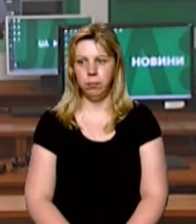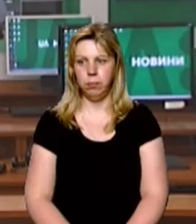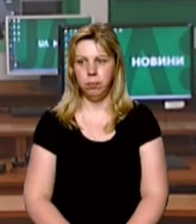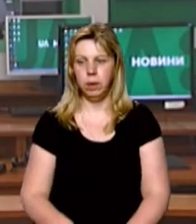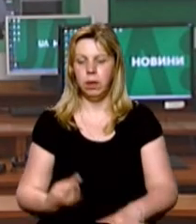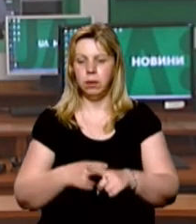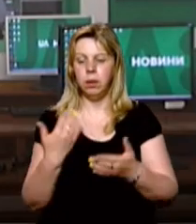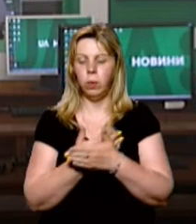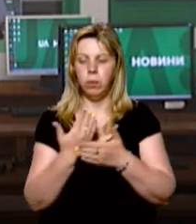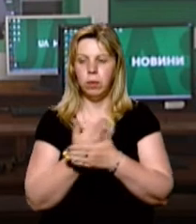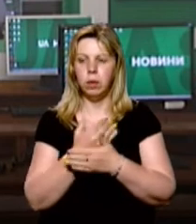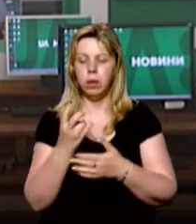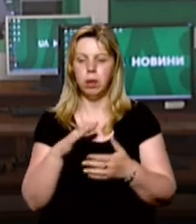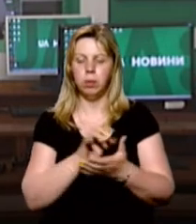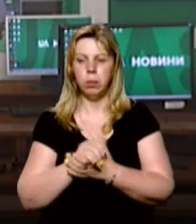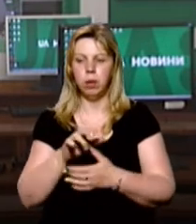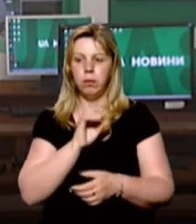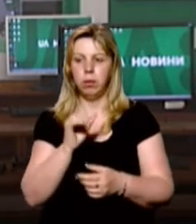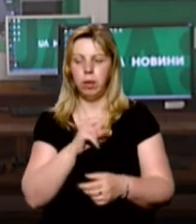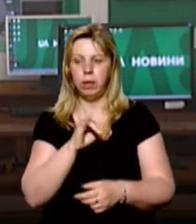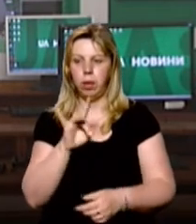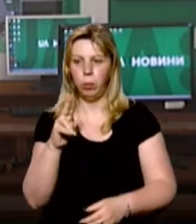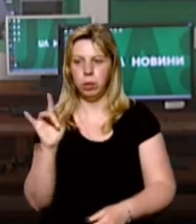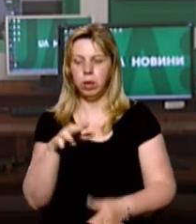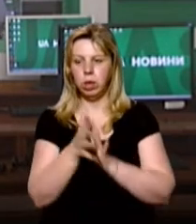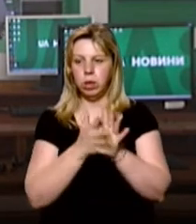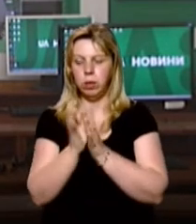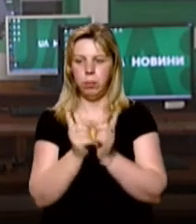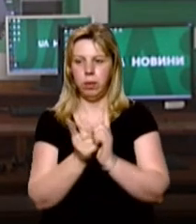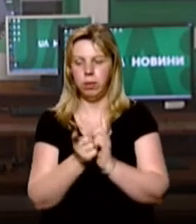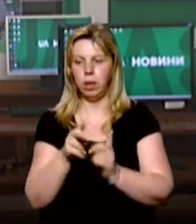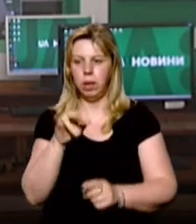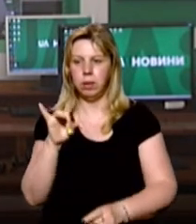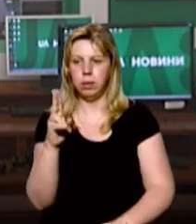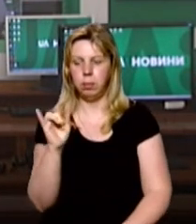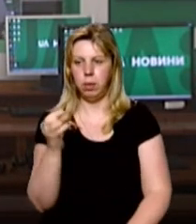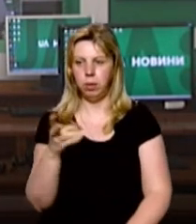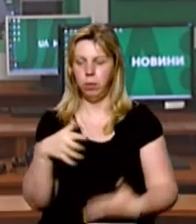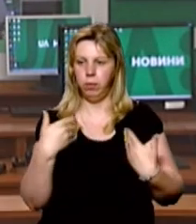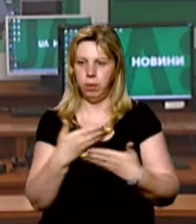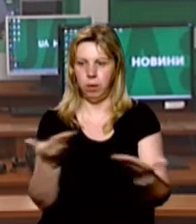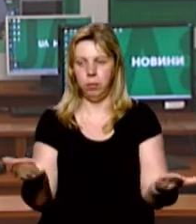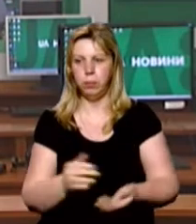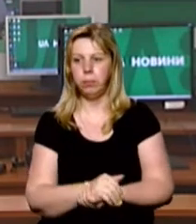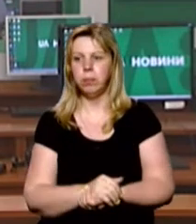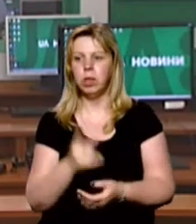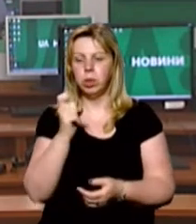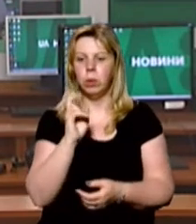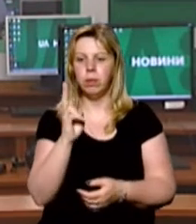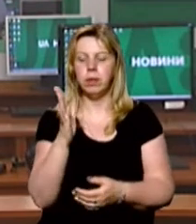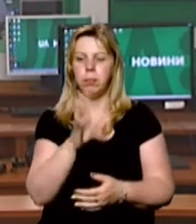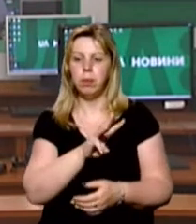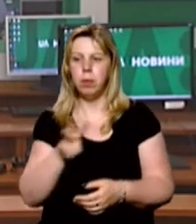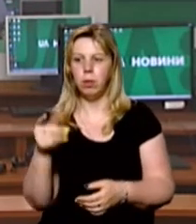Це новини на Суспільному. студії ведуча Андріана Курта. Жестовою мовою перекладає Лариса Цибеленко. Вітаємо. 125